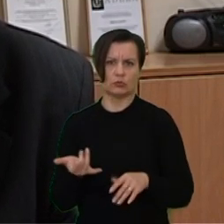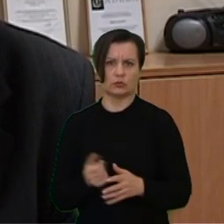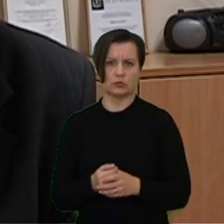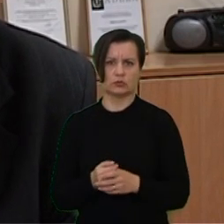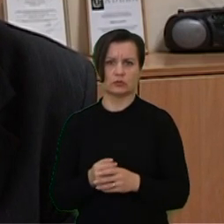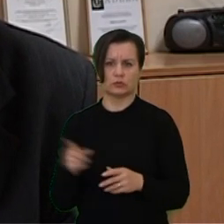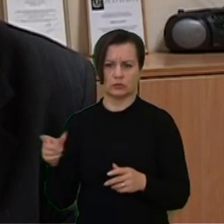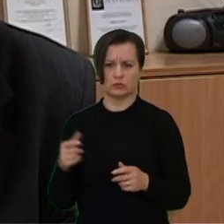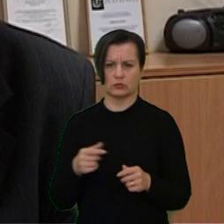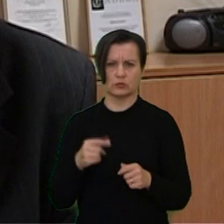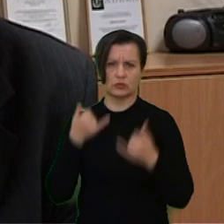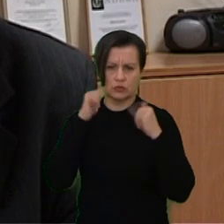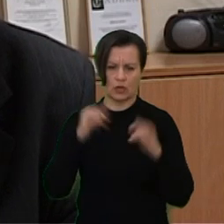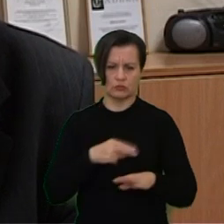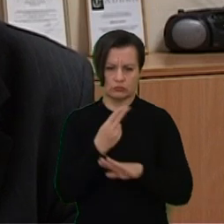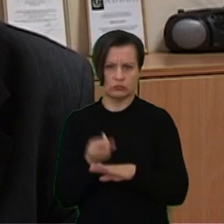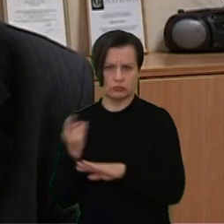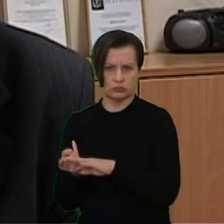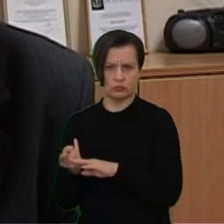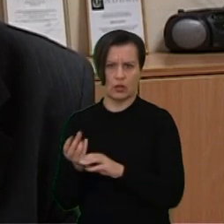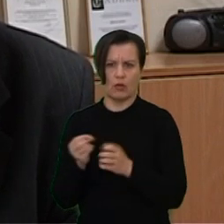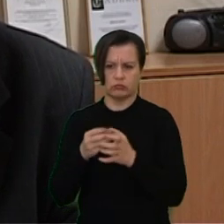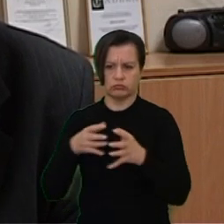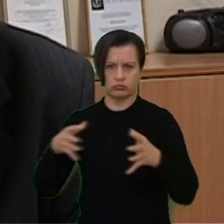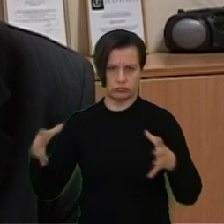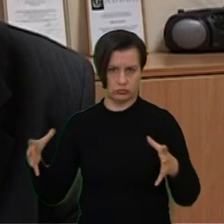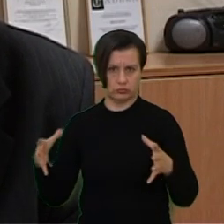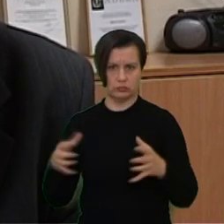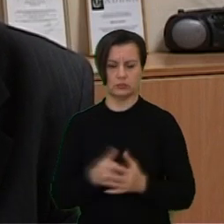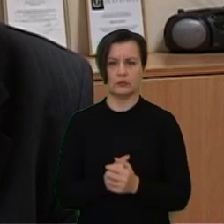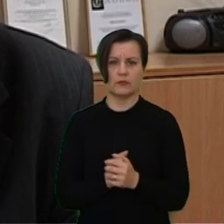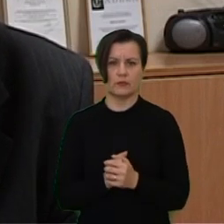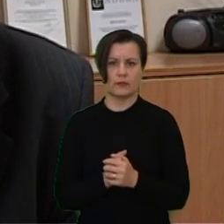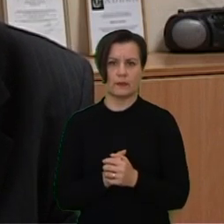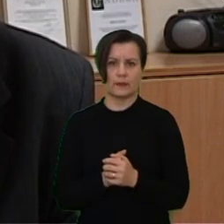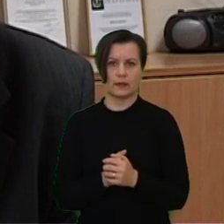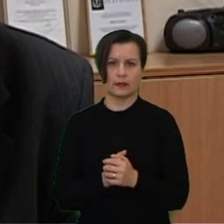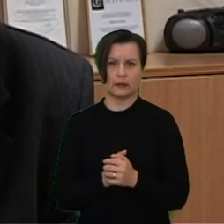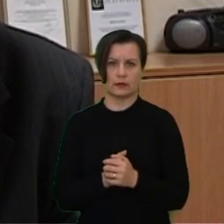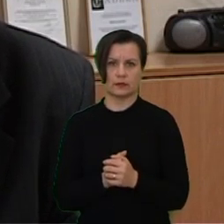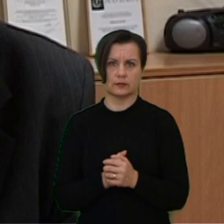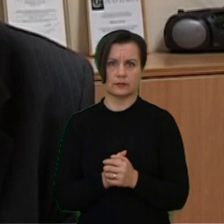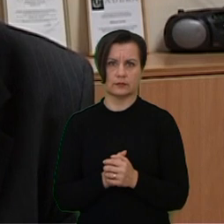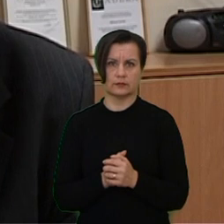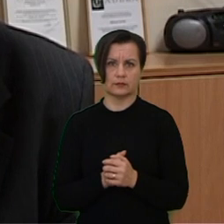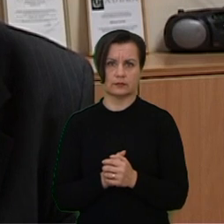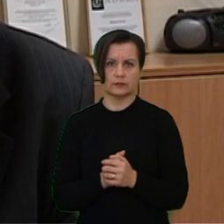tų gaišinų skaičiui. Tuo labiau, kad